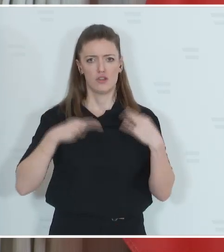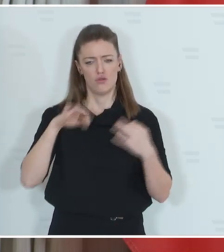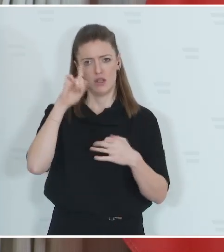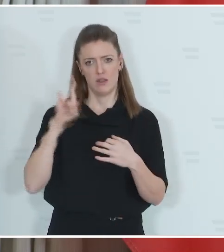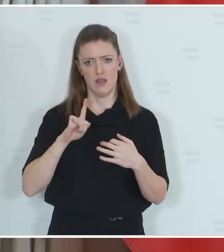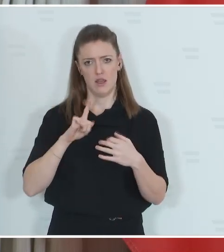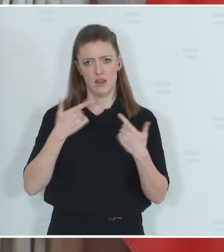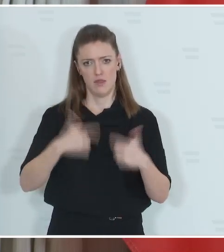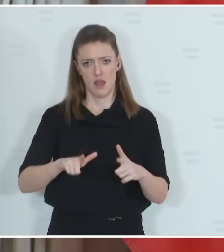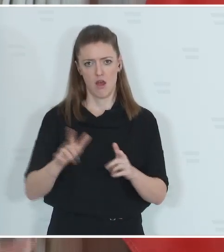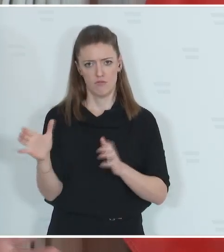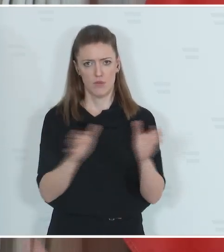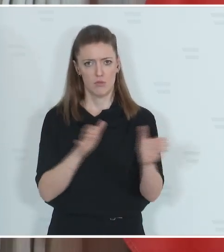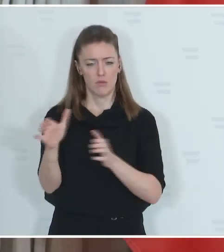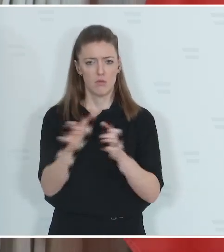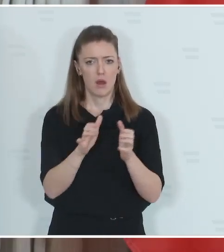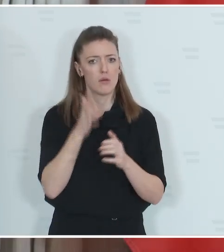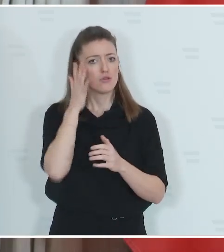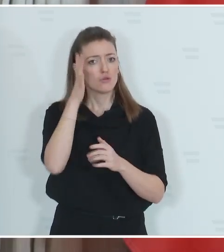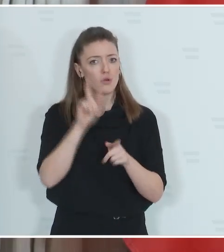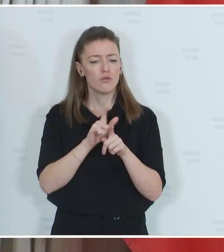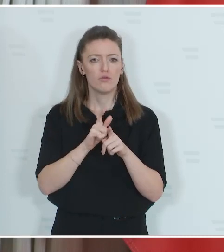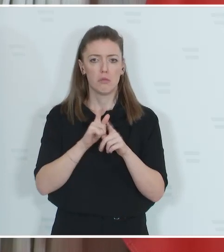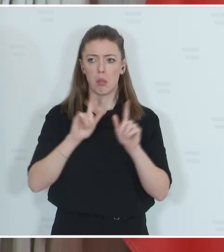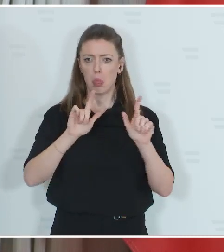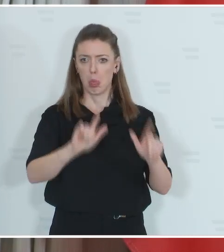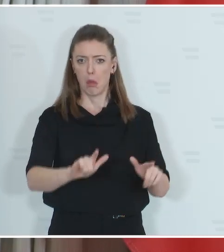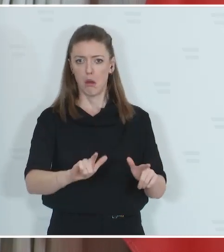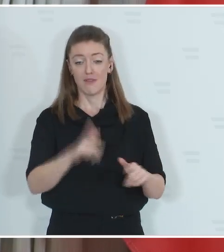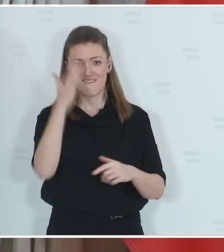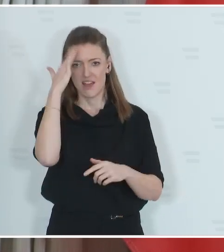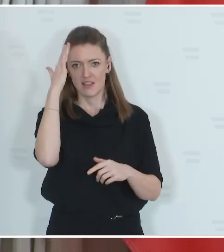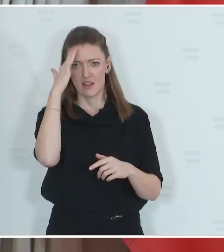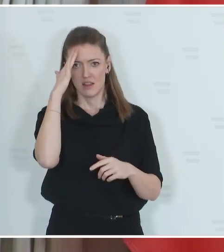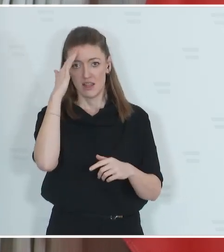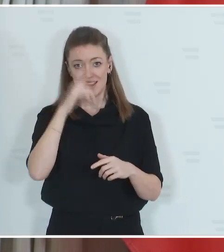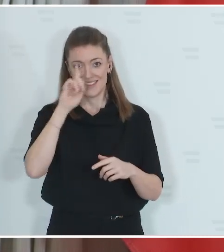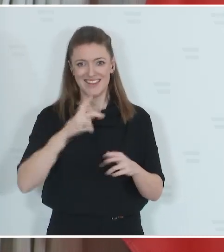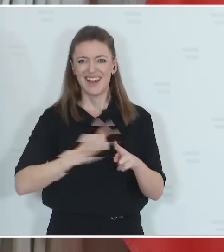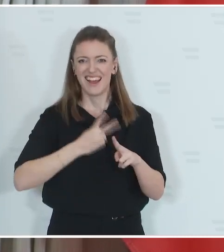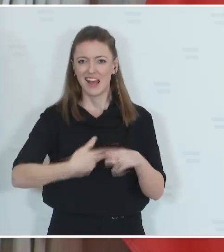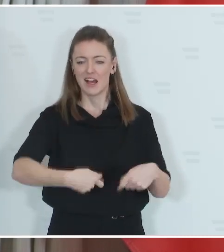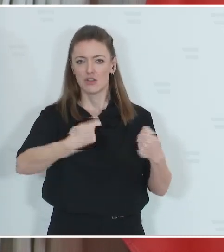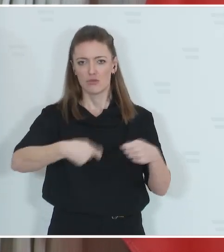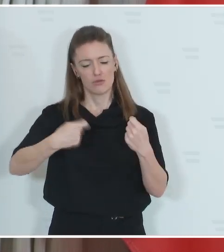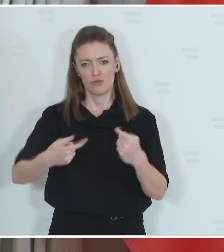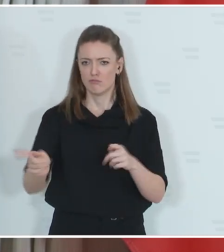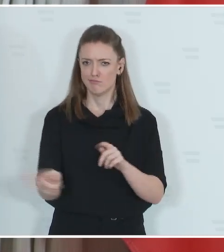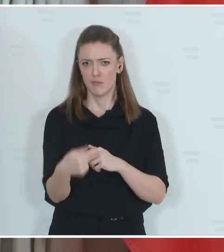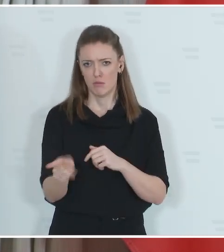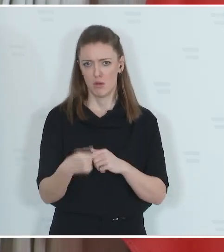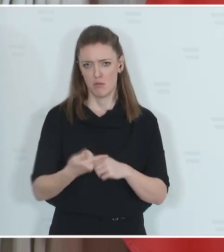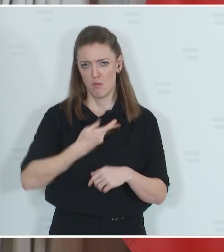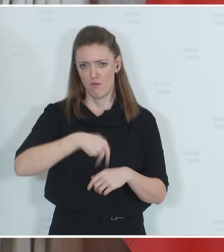eingesetzt werden. Wer künftig wissentlich oder fahrlässig kranke Tiere züchtet, wird zur Verantwortung gezogen.